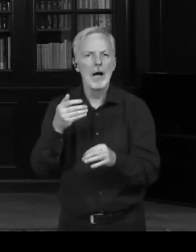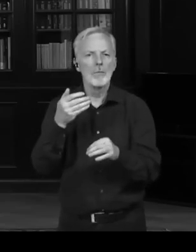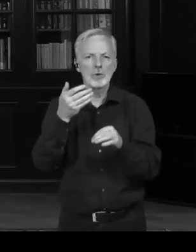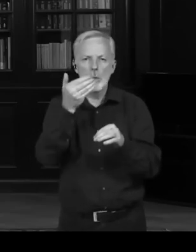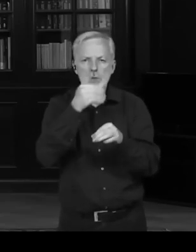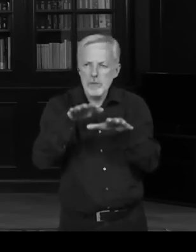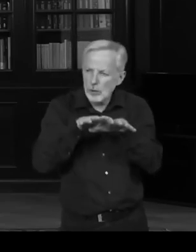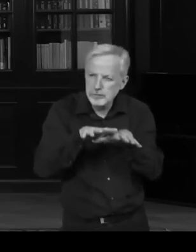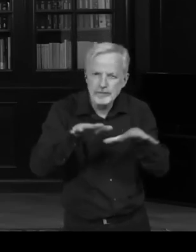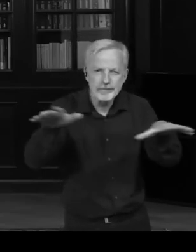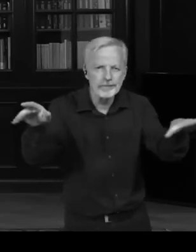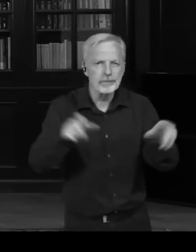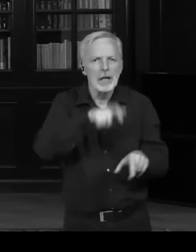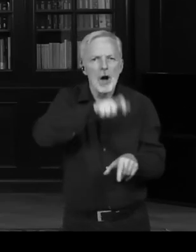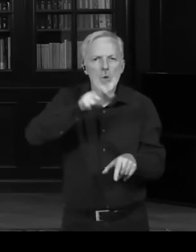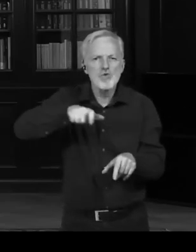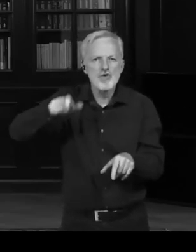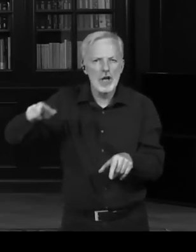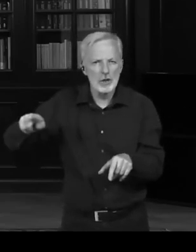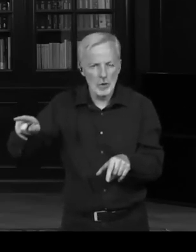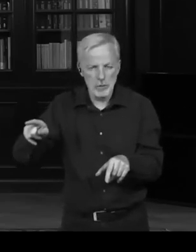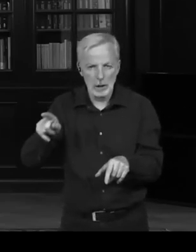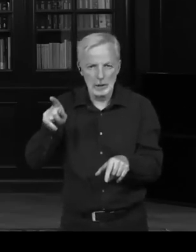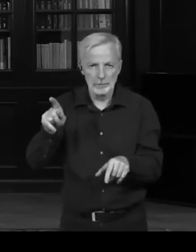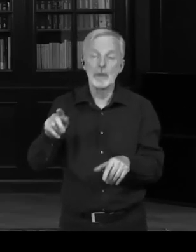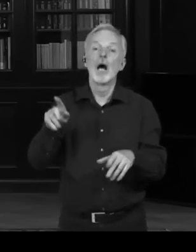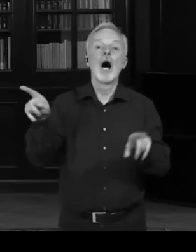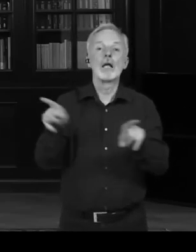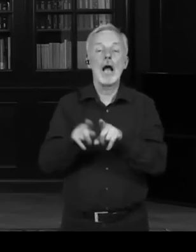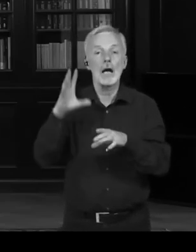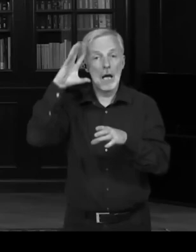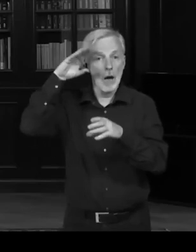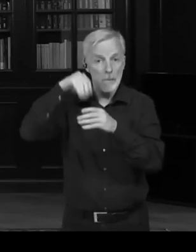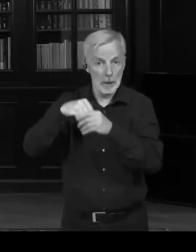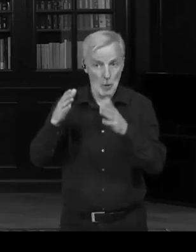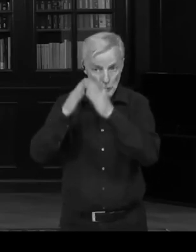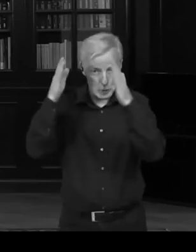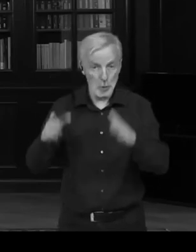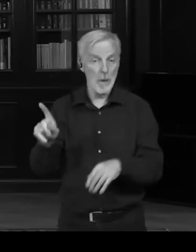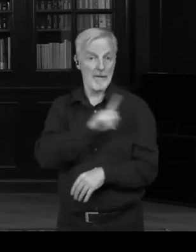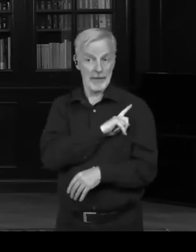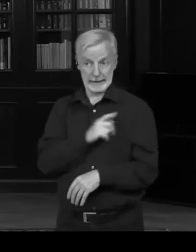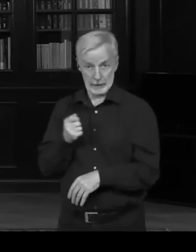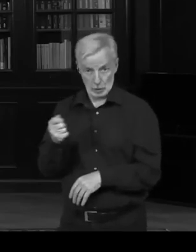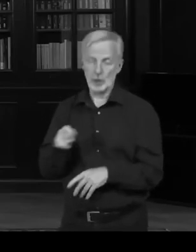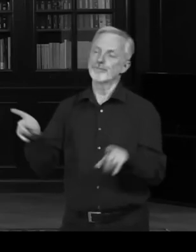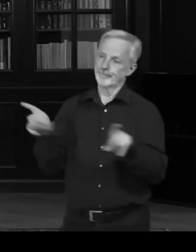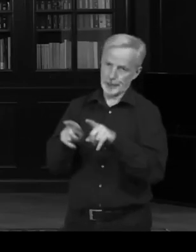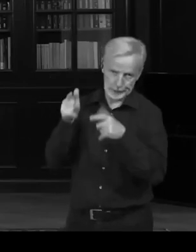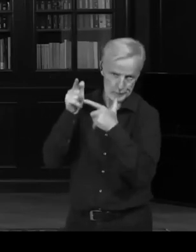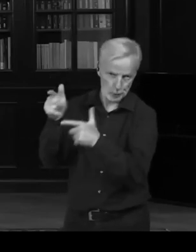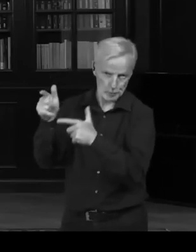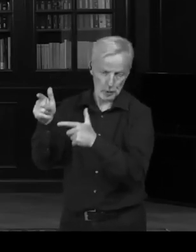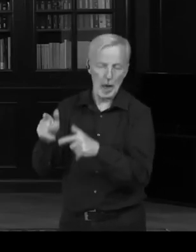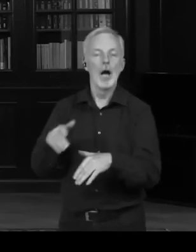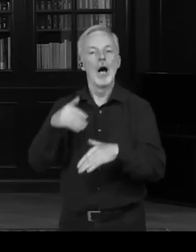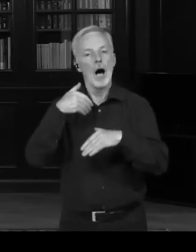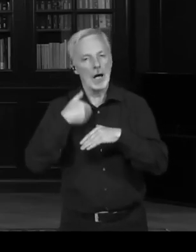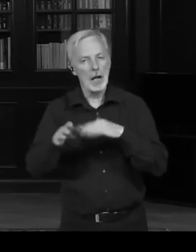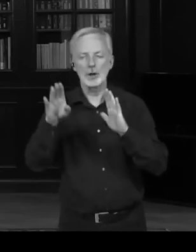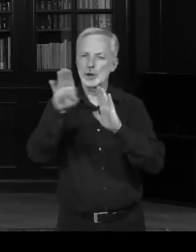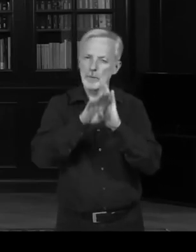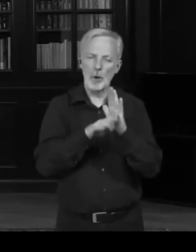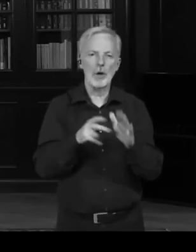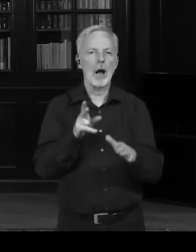je velice, ale velice špatně. My potřebujeme zachovat tuto třídu, aby mohla ekonomika České republiky fungovat velice